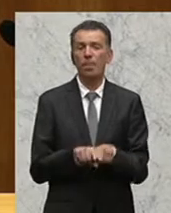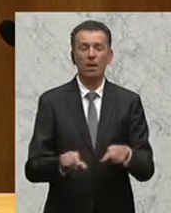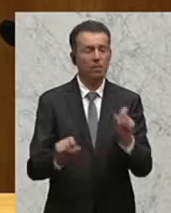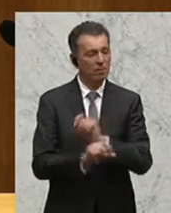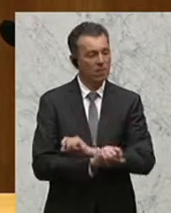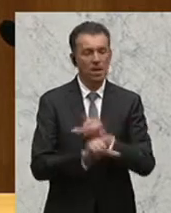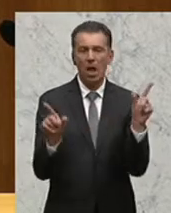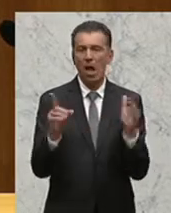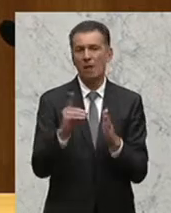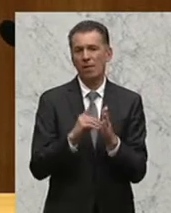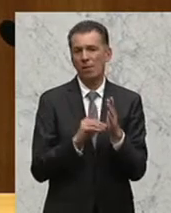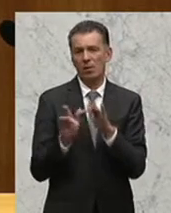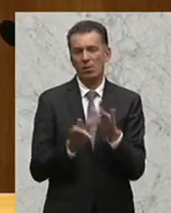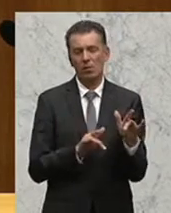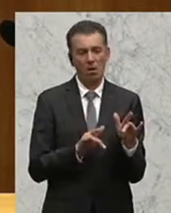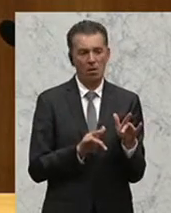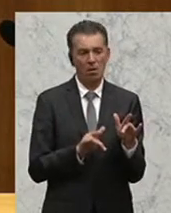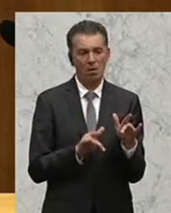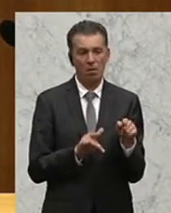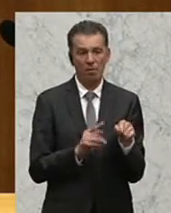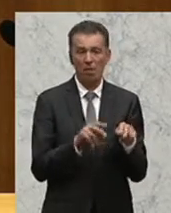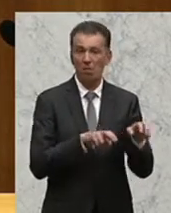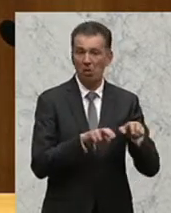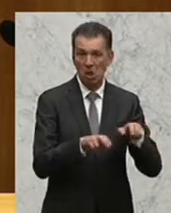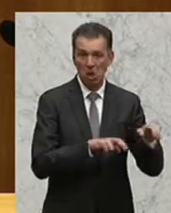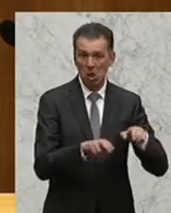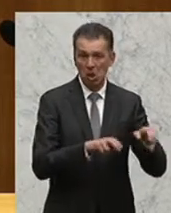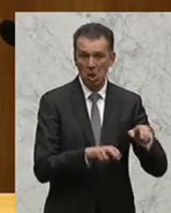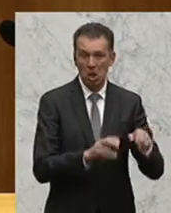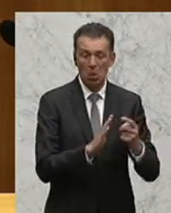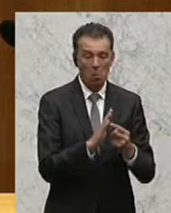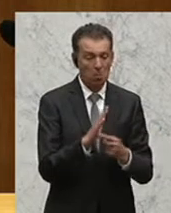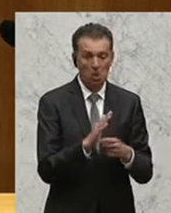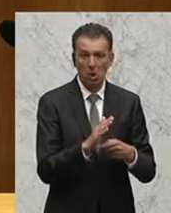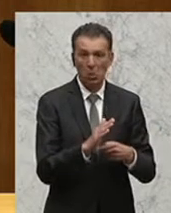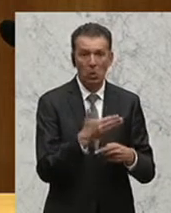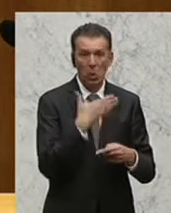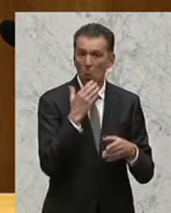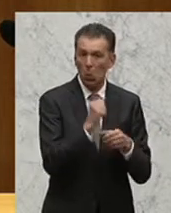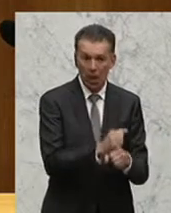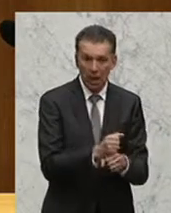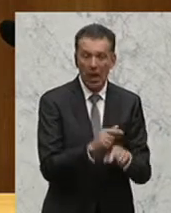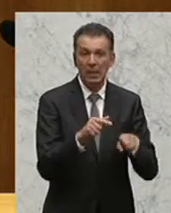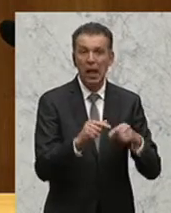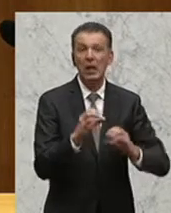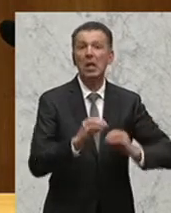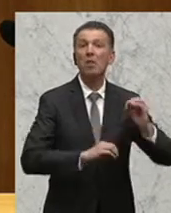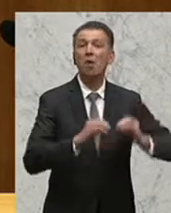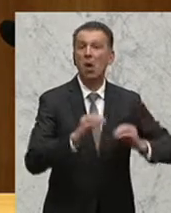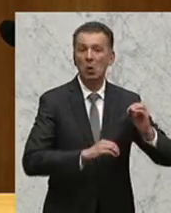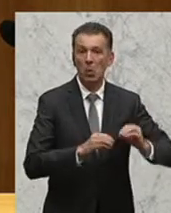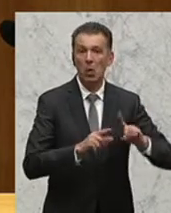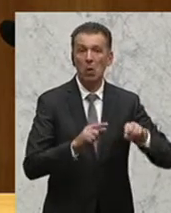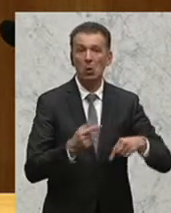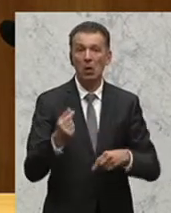klar definiert hat, dass wenn die Bedingungen nicht eingehalten werden, die evaluiert werden, das hat auch der Herr Bundesminister ausgeführt, dass dann keine